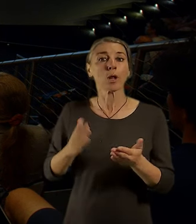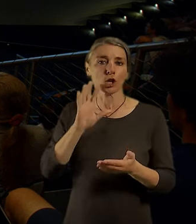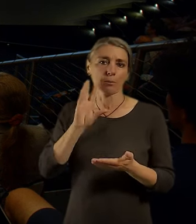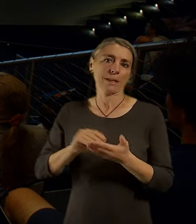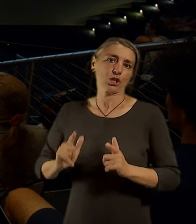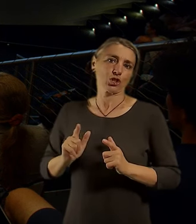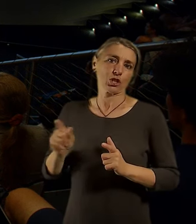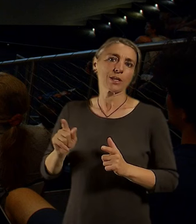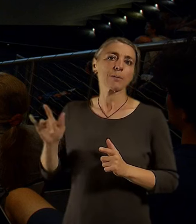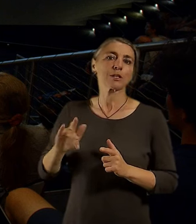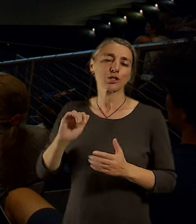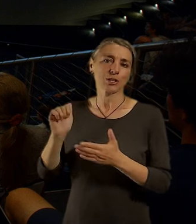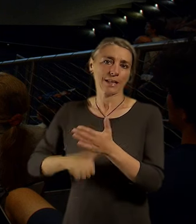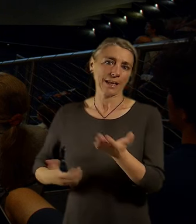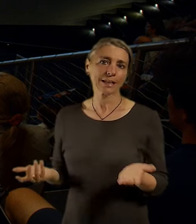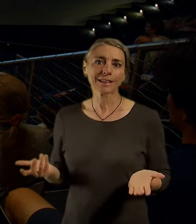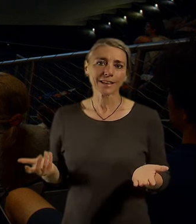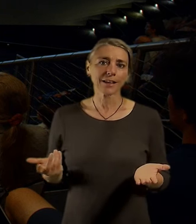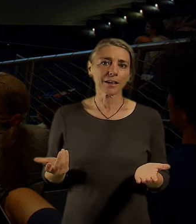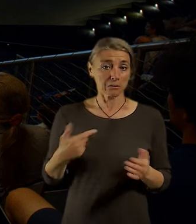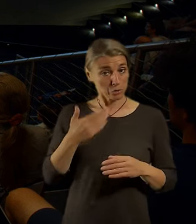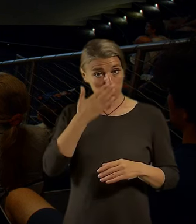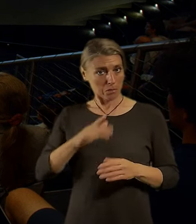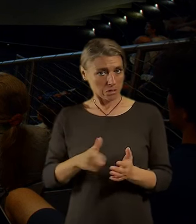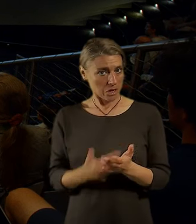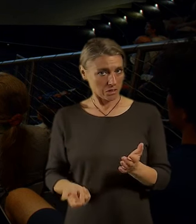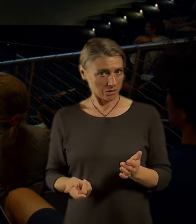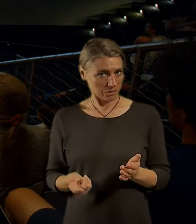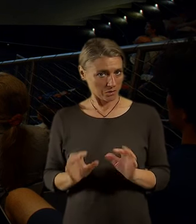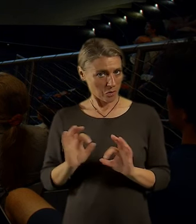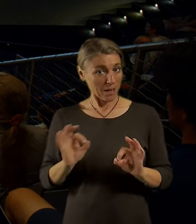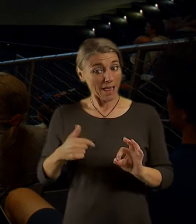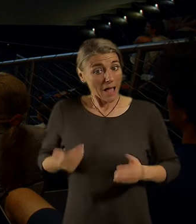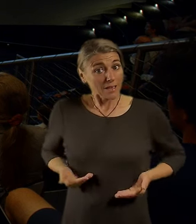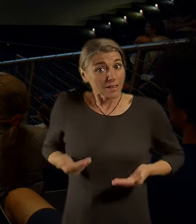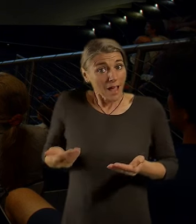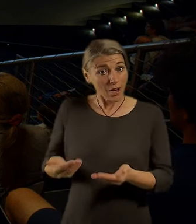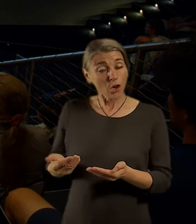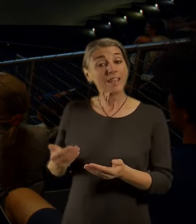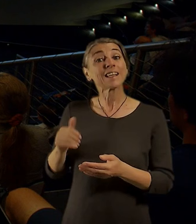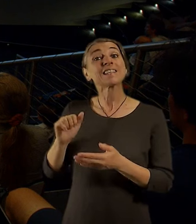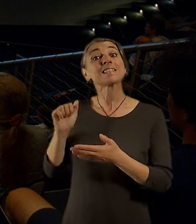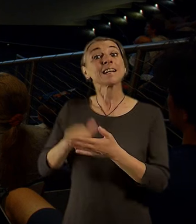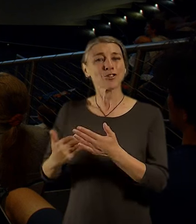To není vada na kráse s tím rozdílem, že já jsem se nenarodil ve Zlíně, ale v Kotvaldově.